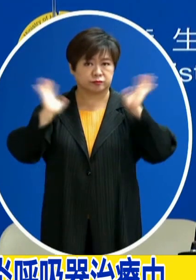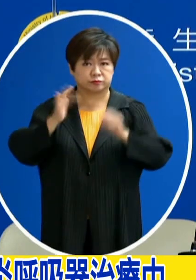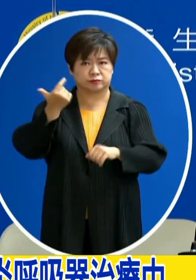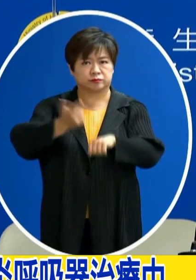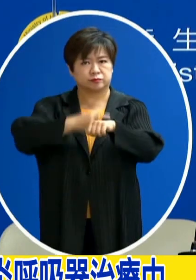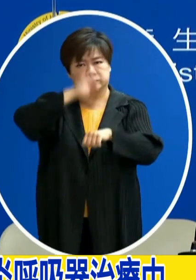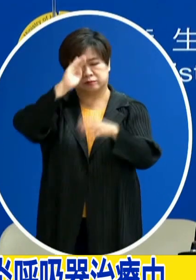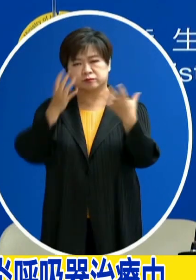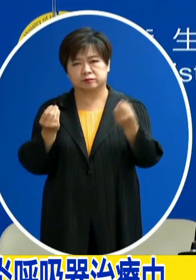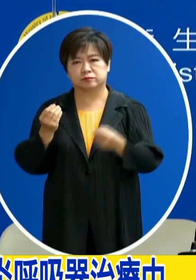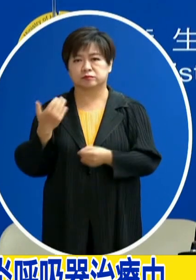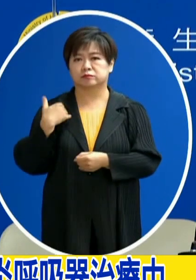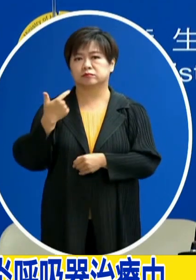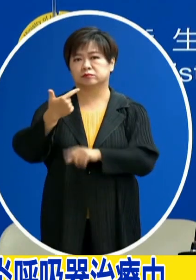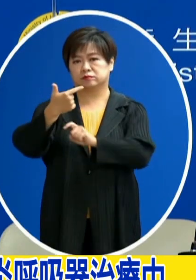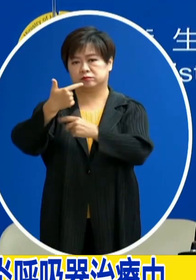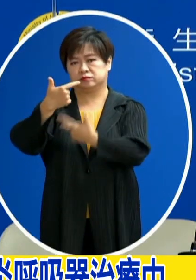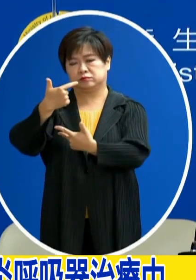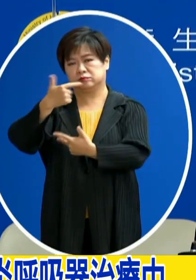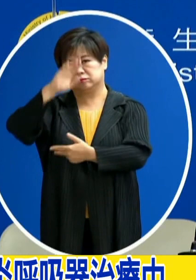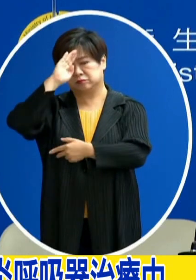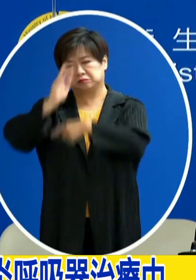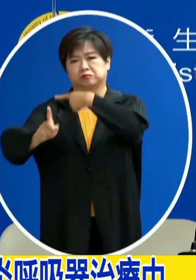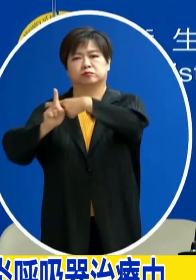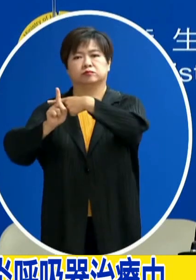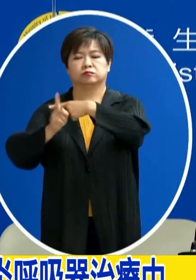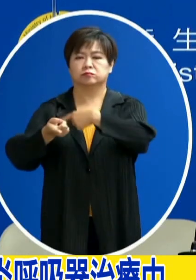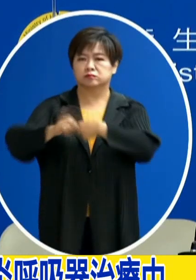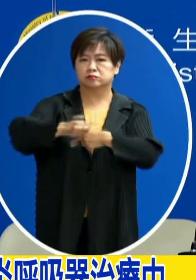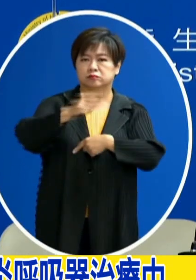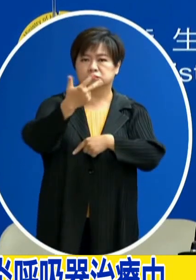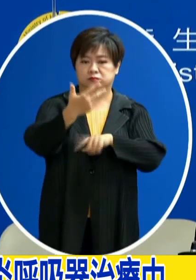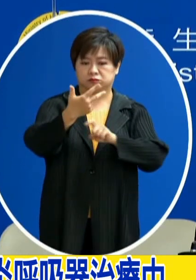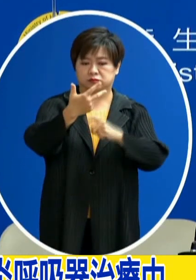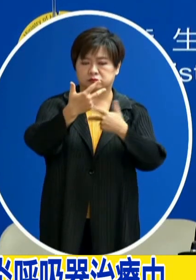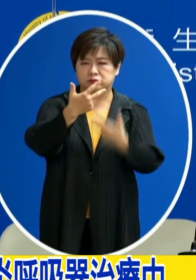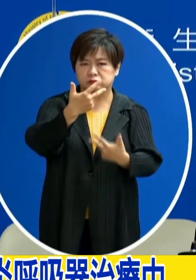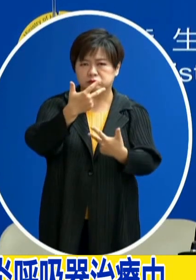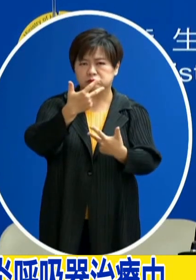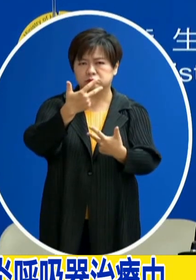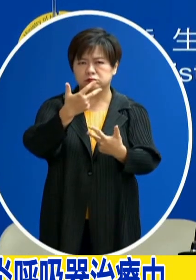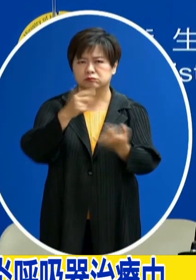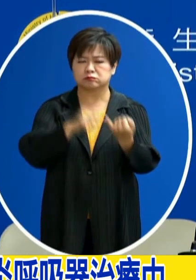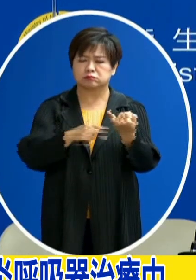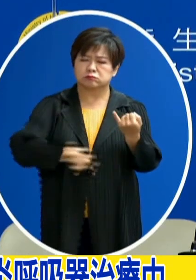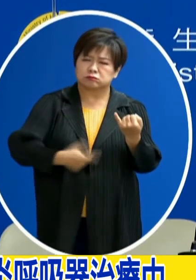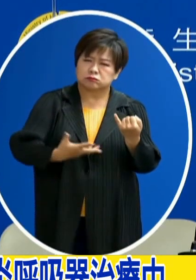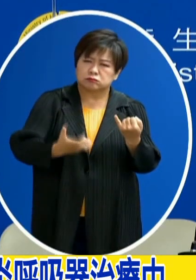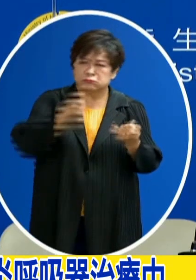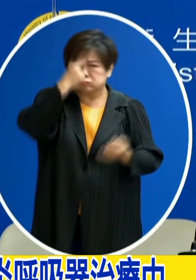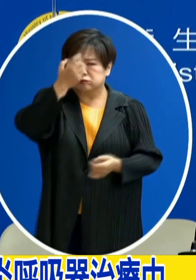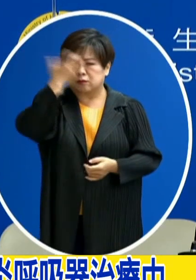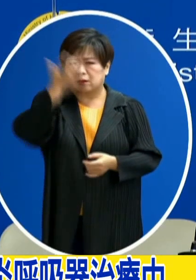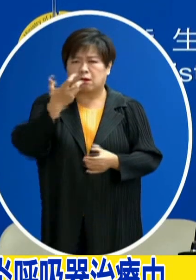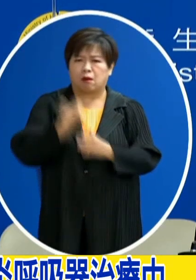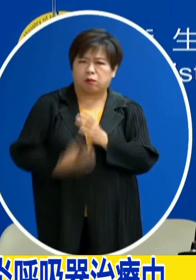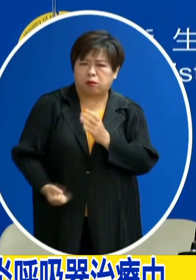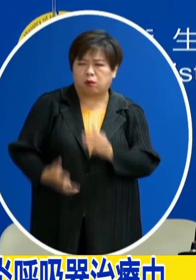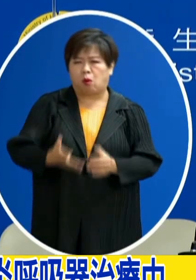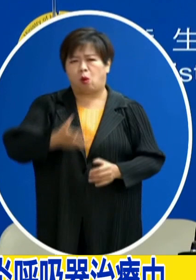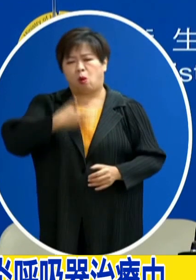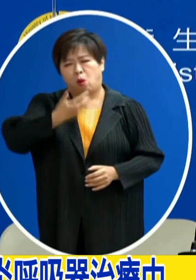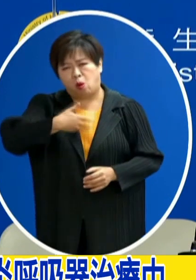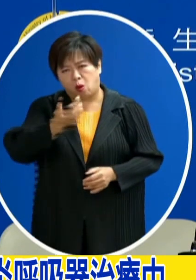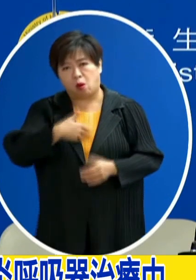病史 6月17有確診過新冠7月17開始陸續有腹痛 發燒 腹瀉 嘔吐 等